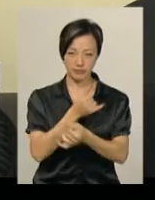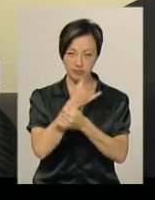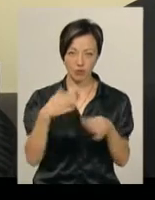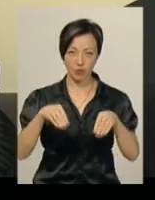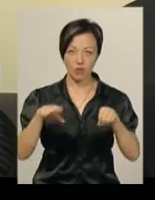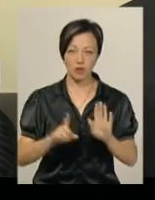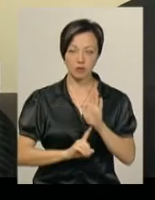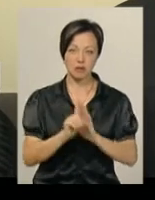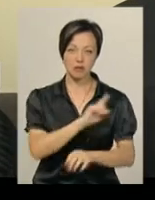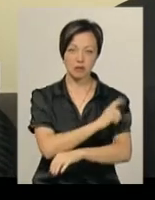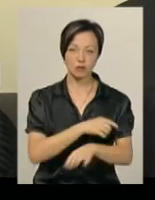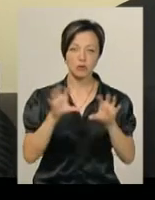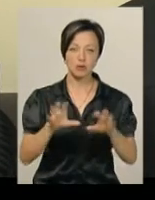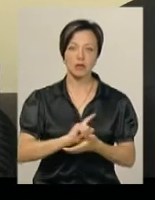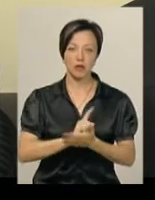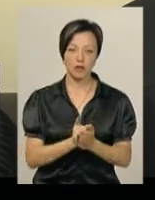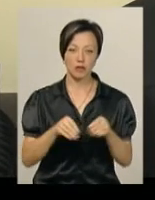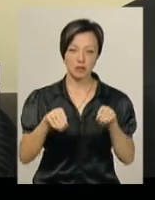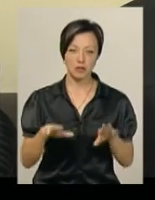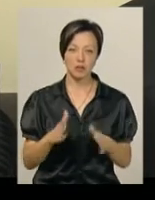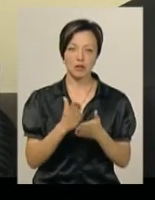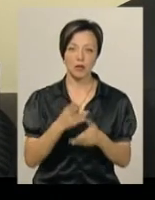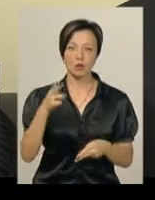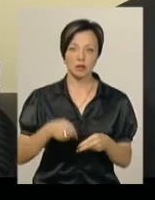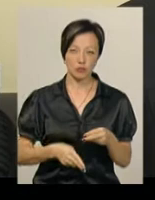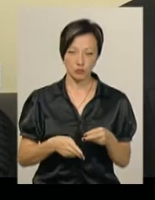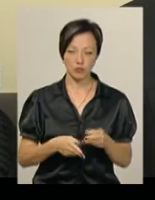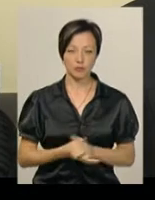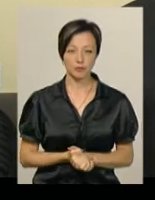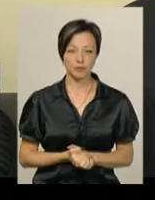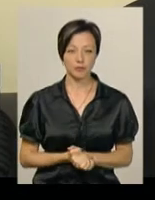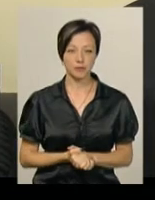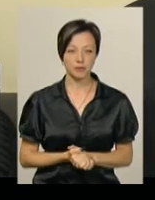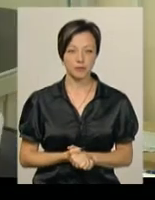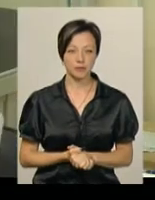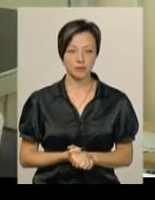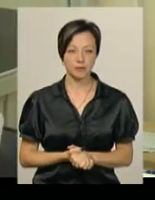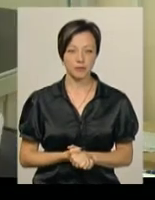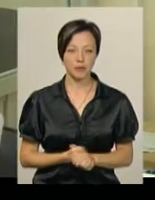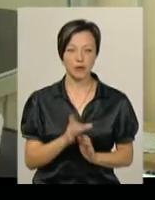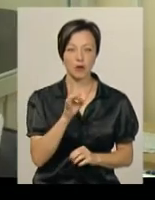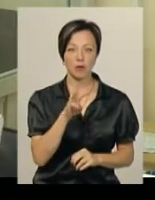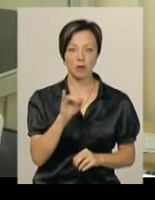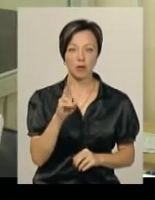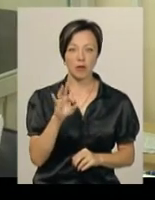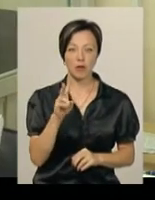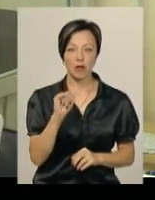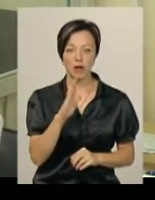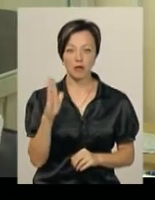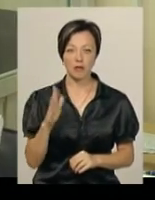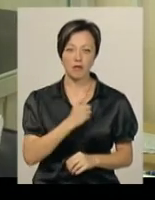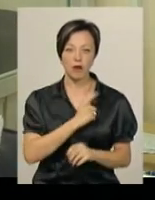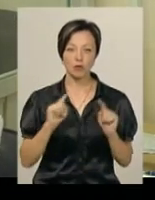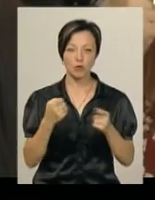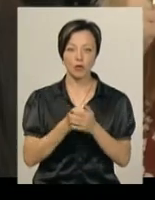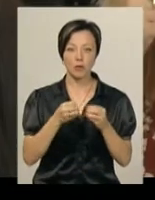Ухвалу набирає закону сіли негайно пісі її винесі її остаточне і скарження під вартою